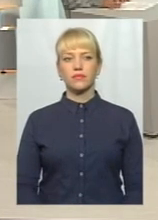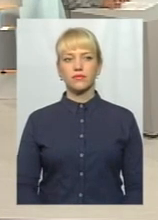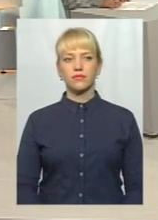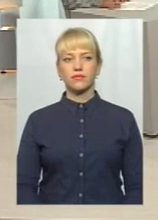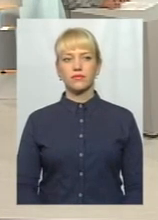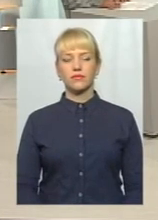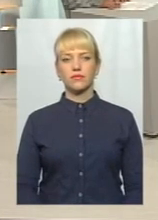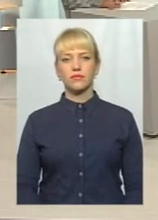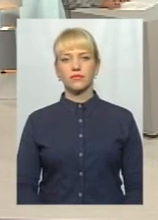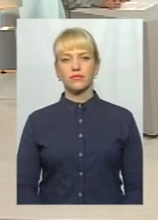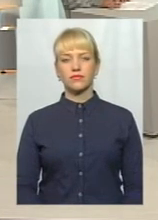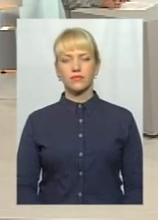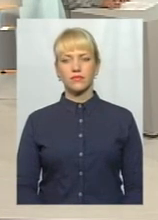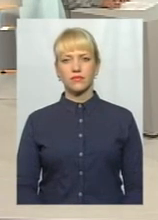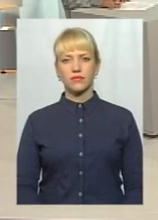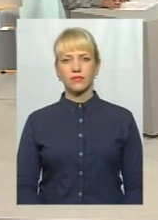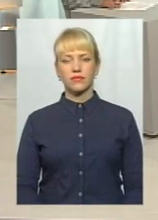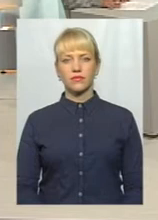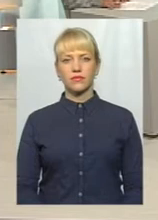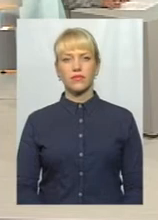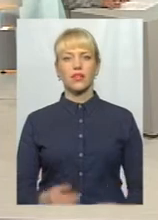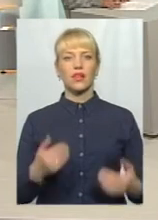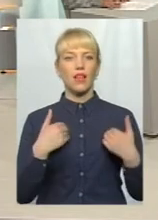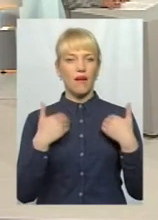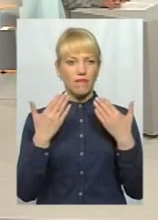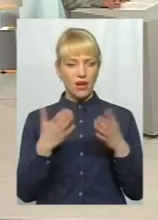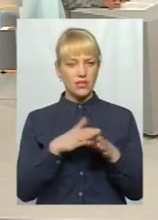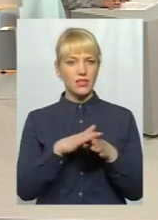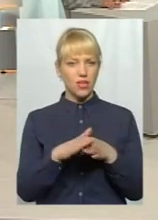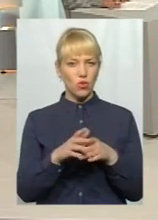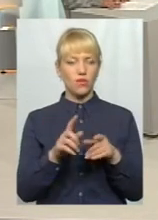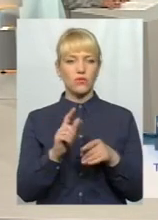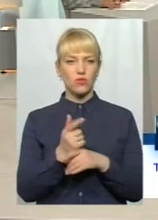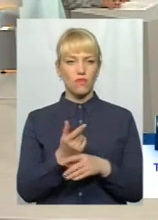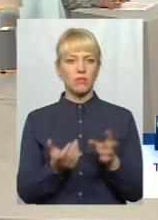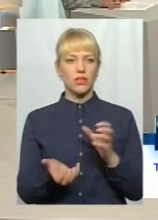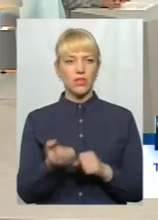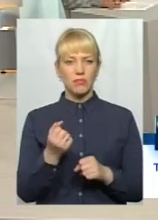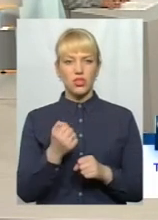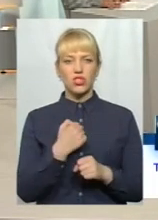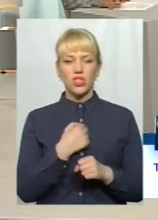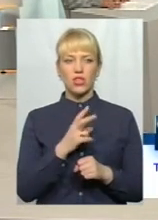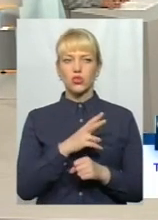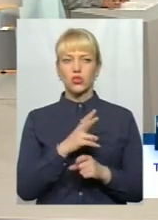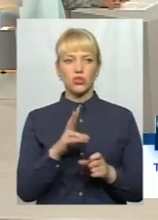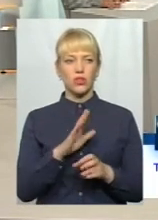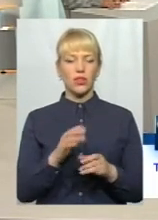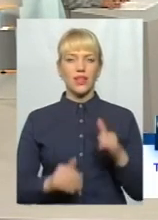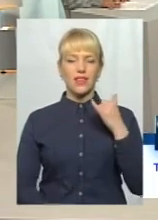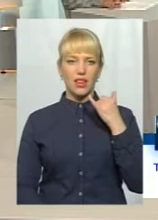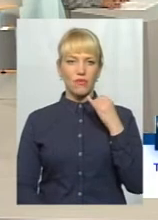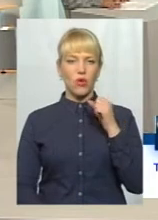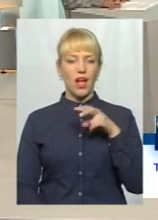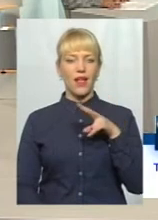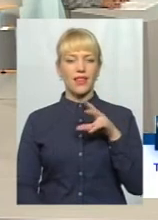Добрий вечір. Я вас знову підтримую. Знаєте, дуже жалко, що ніхто ще не це виконує. Але це